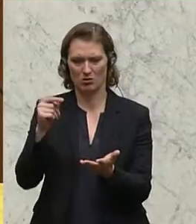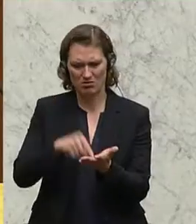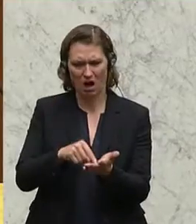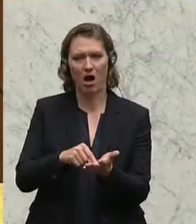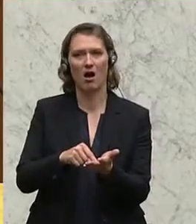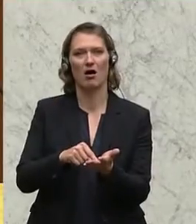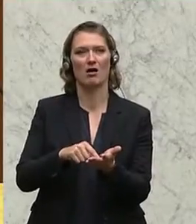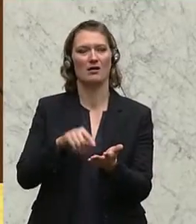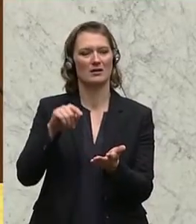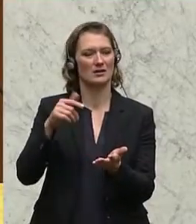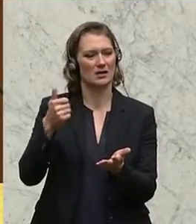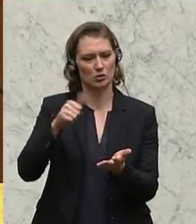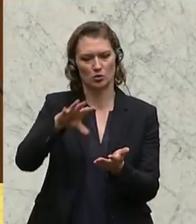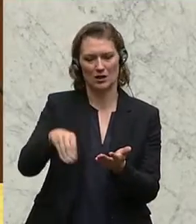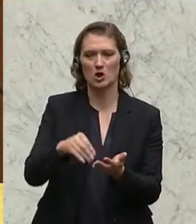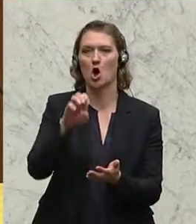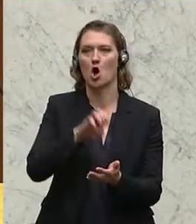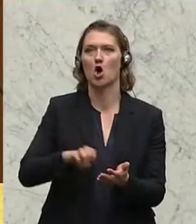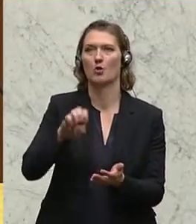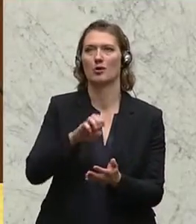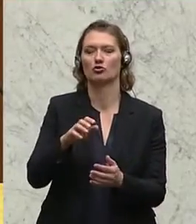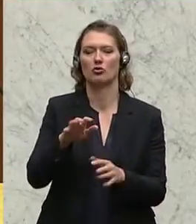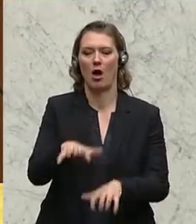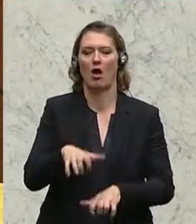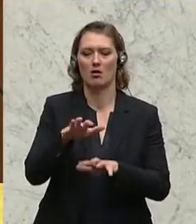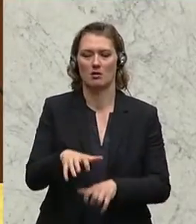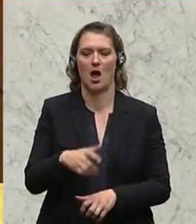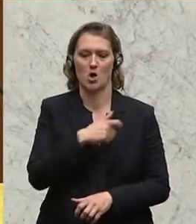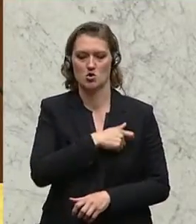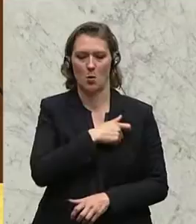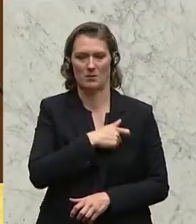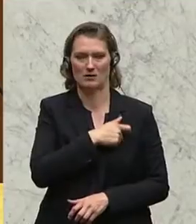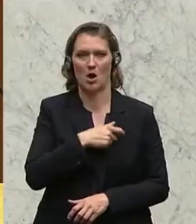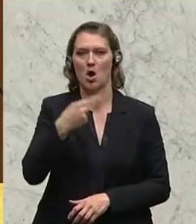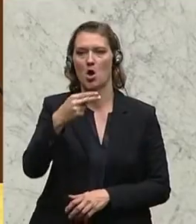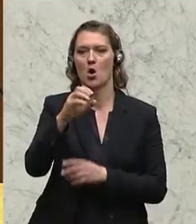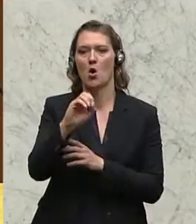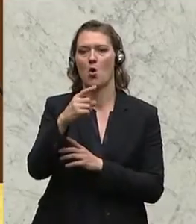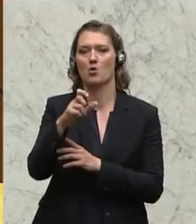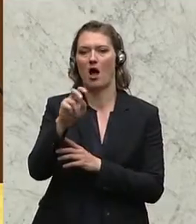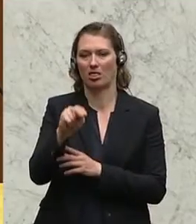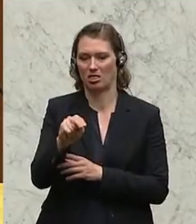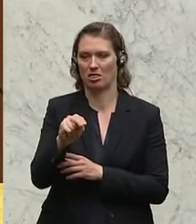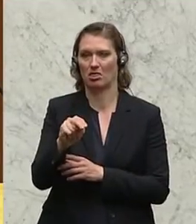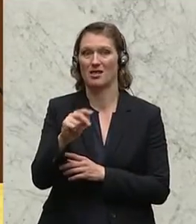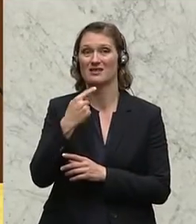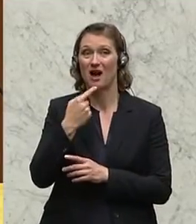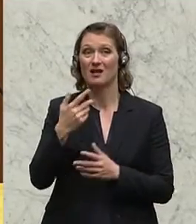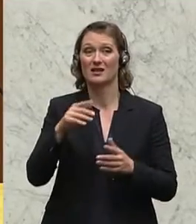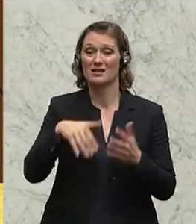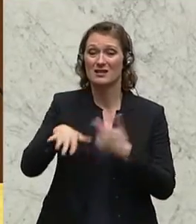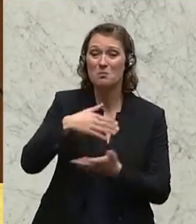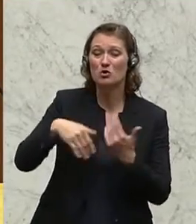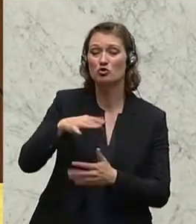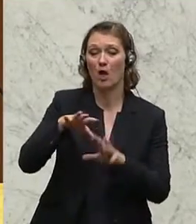zur Zusatz der europäische Agrarkommissar, dass er davon ausgeht, dass es ein gemischtes Abkommen sein wird, was bei